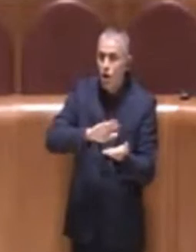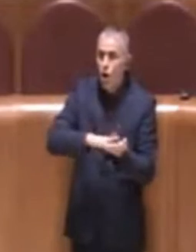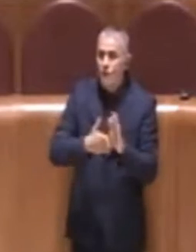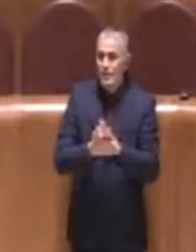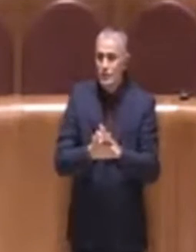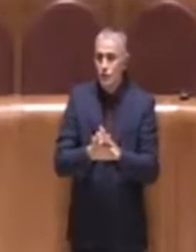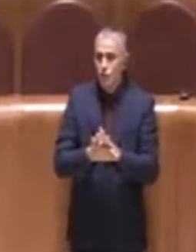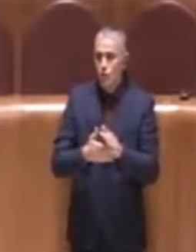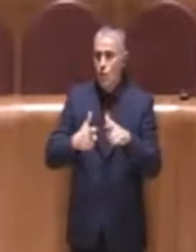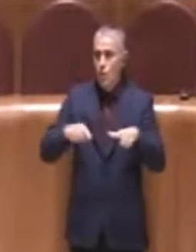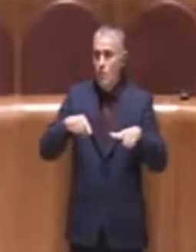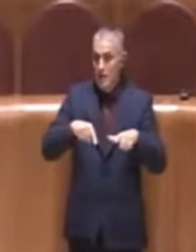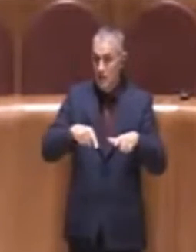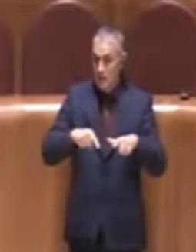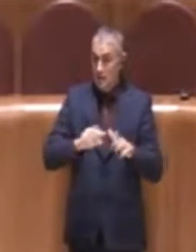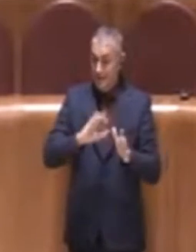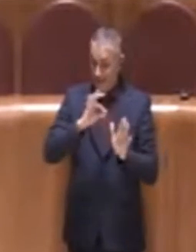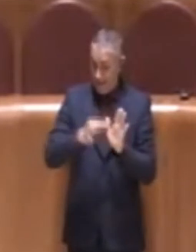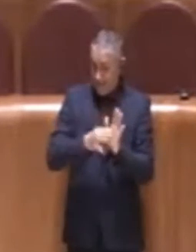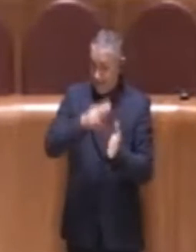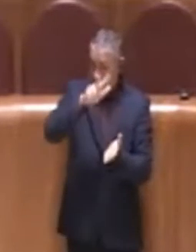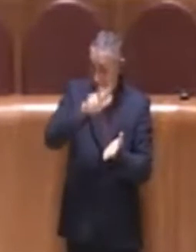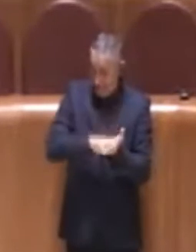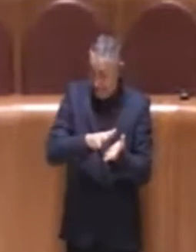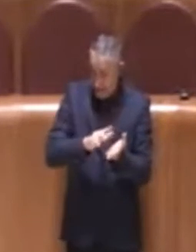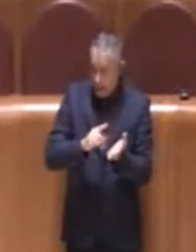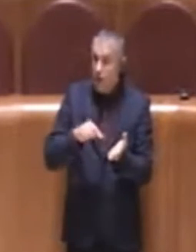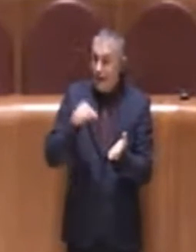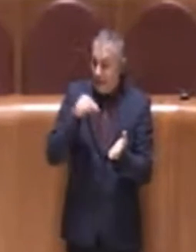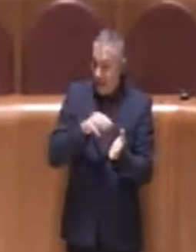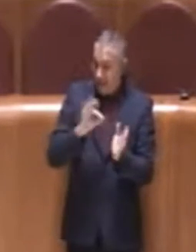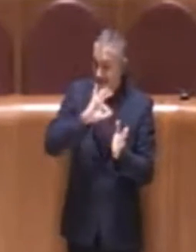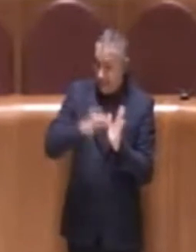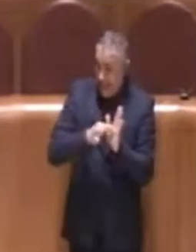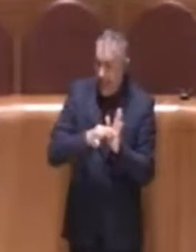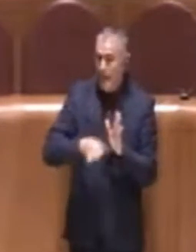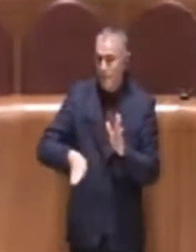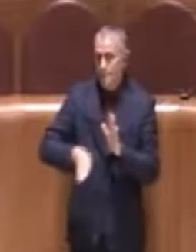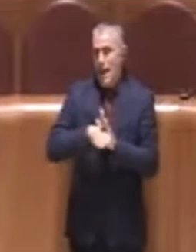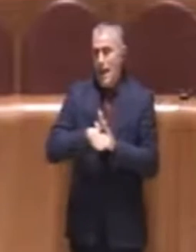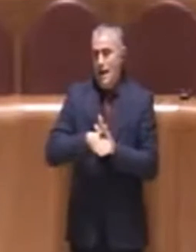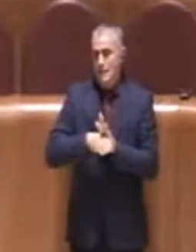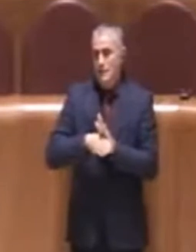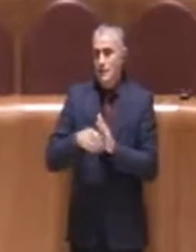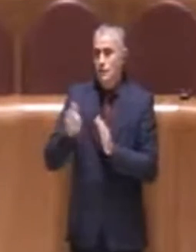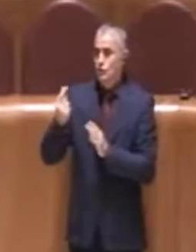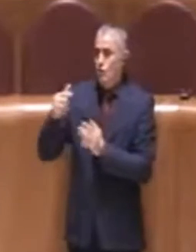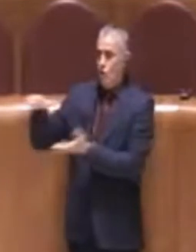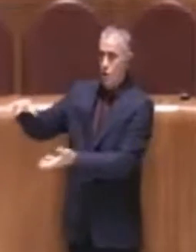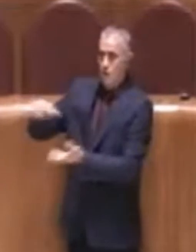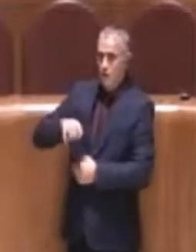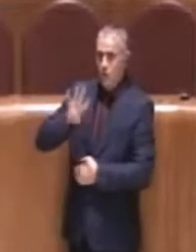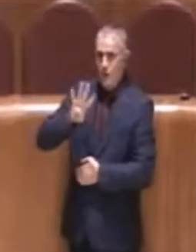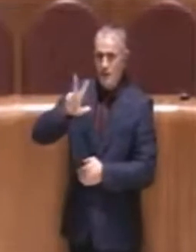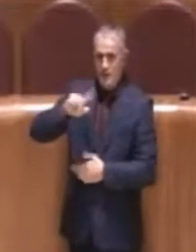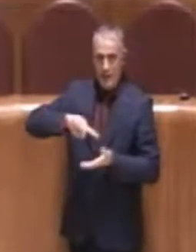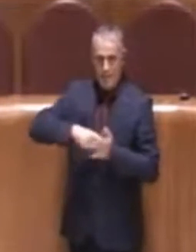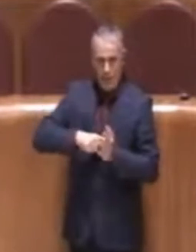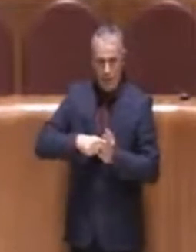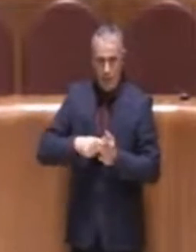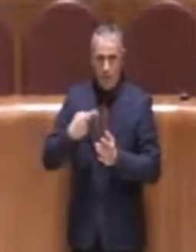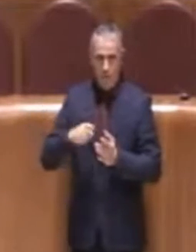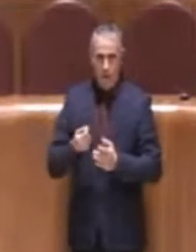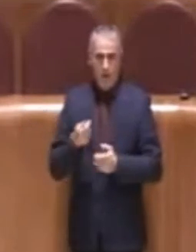Solo in quel momento Roma Capitale incamererà questi fondi, questi 43 milioni di costo di